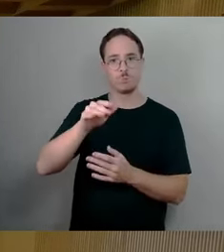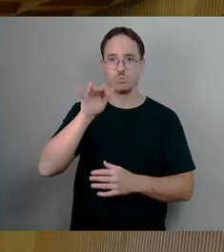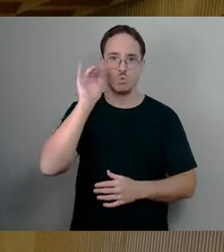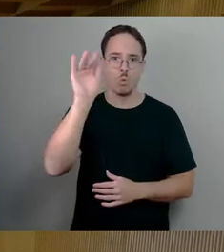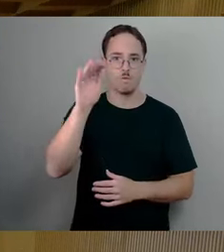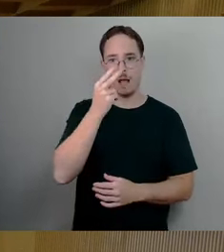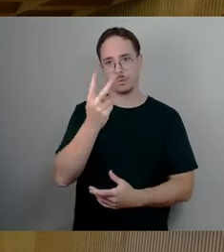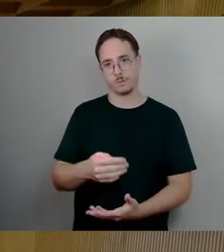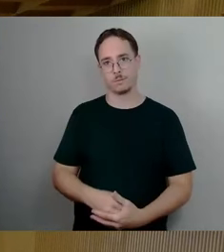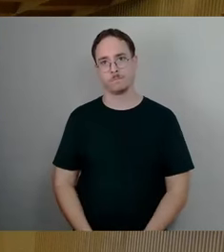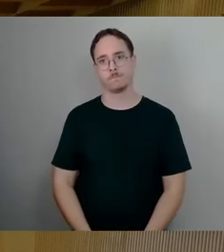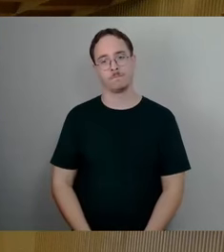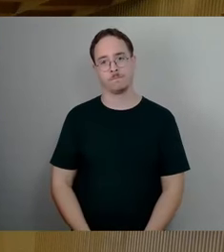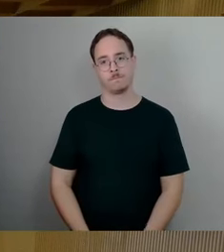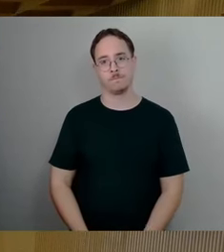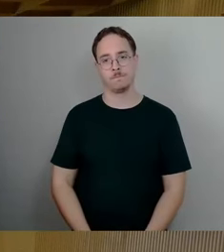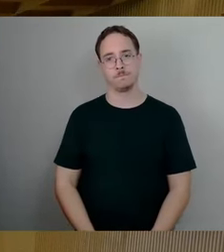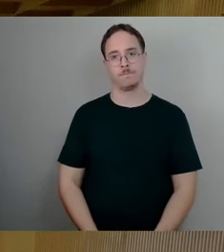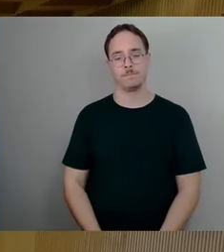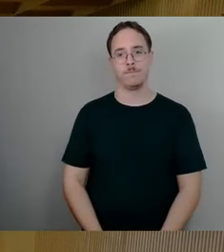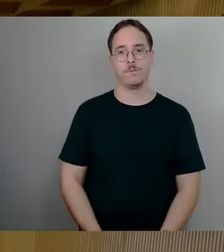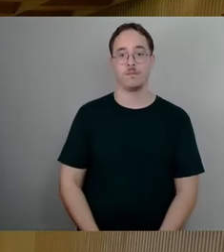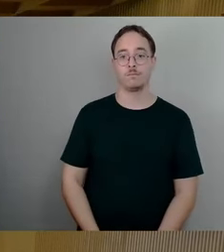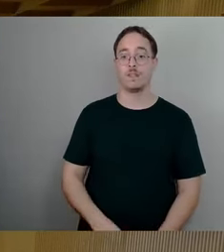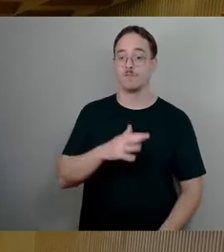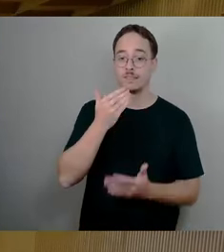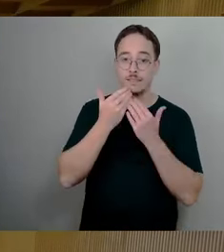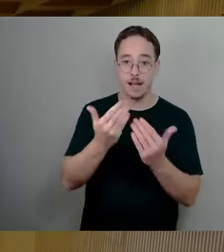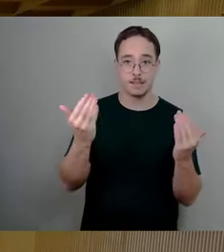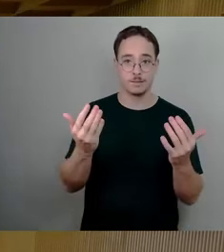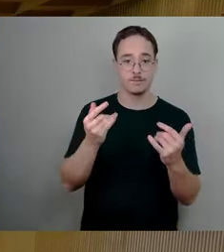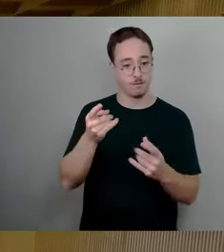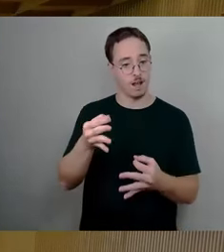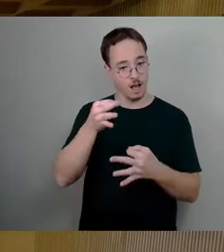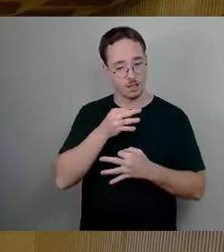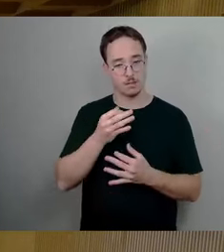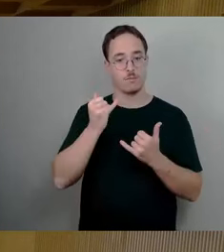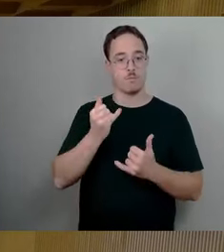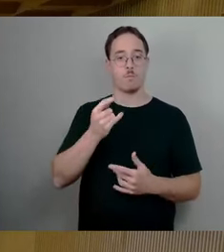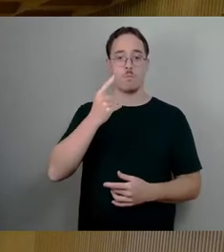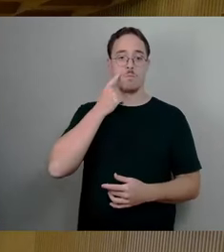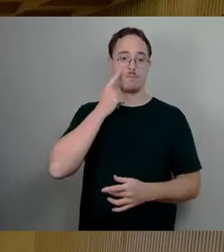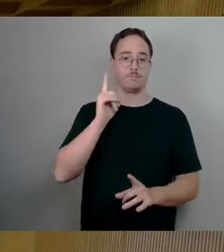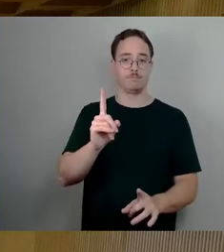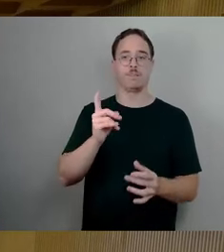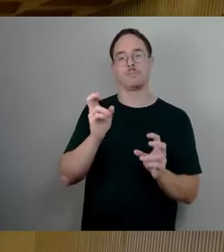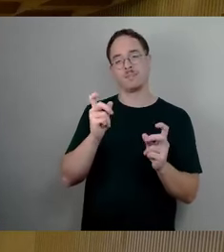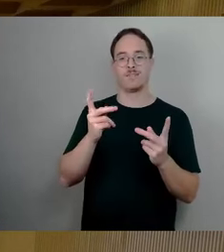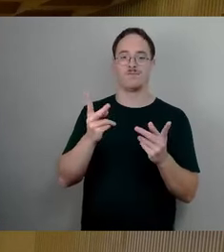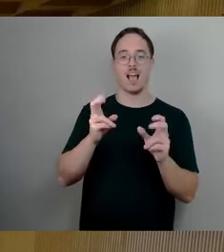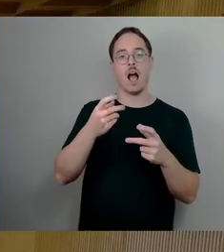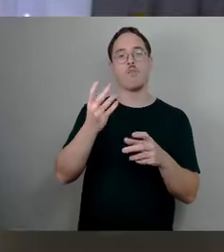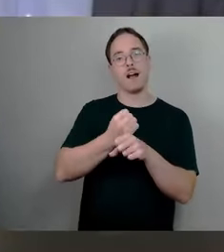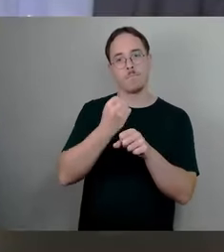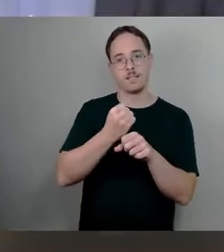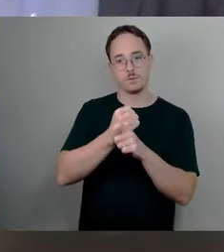Wir sind, vielen Dank Frau Dagen für die Frage, wir sind im Moment in der Aufarbeitung und auch nochmal in